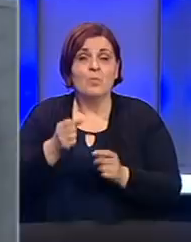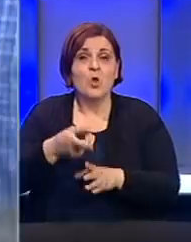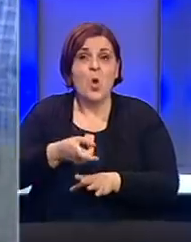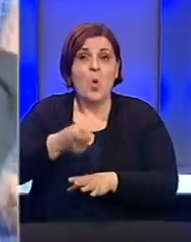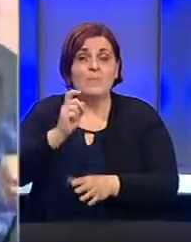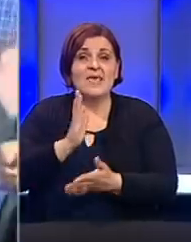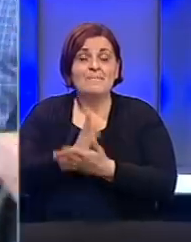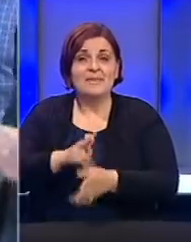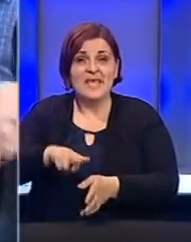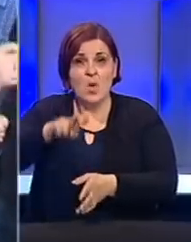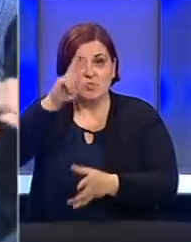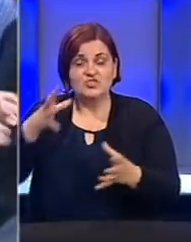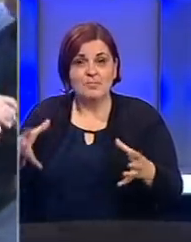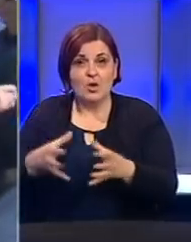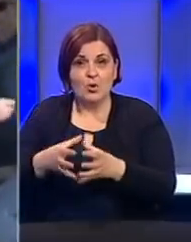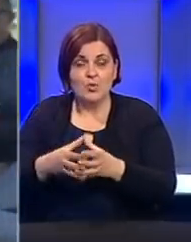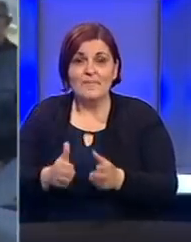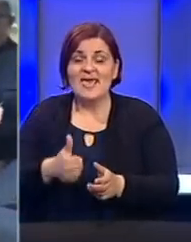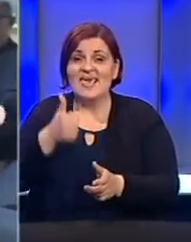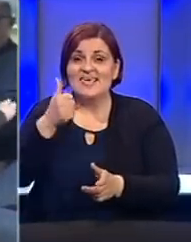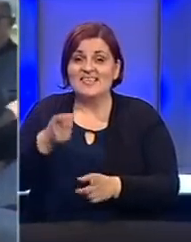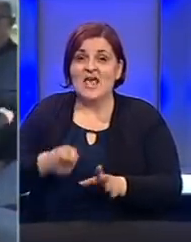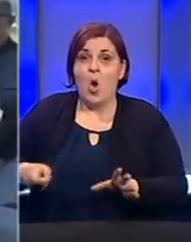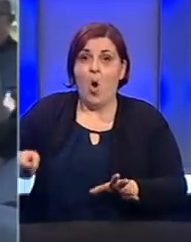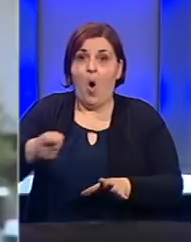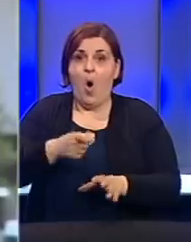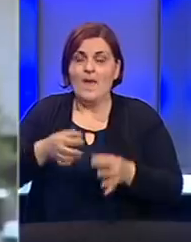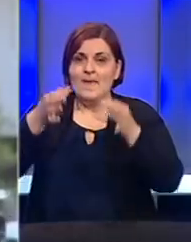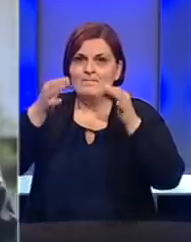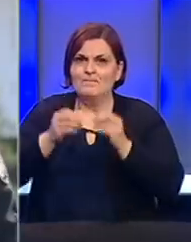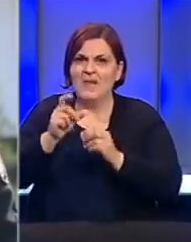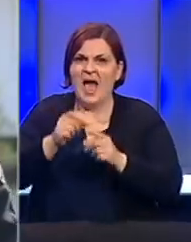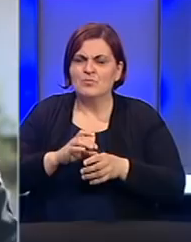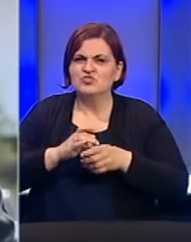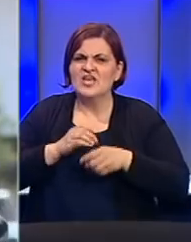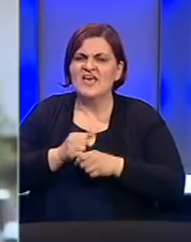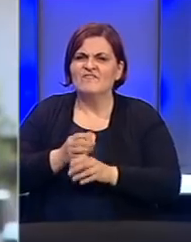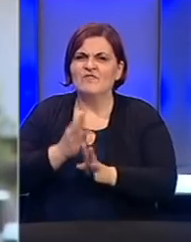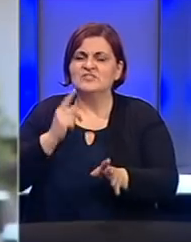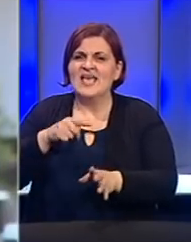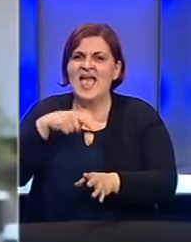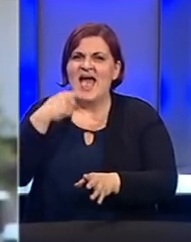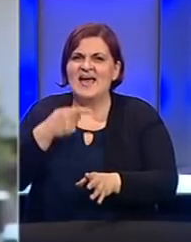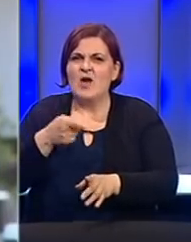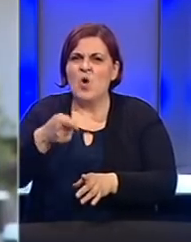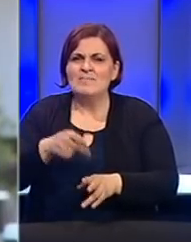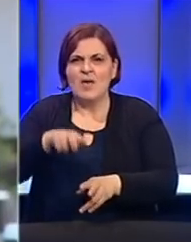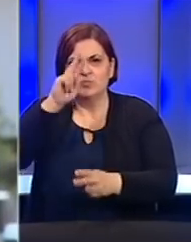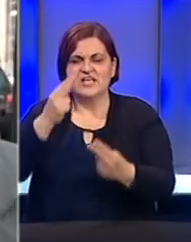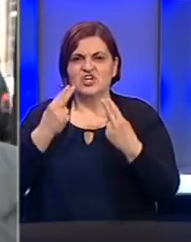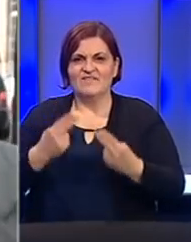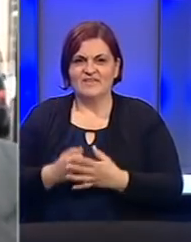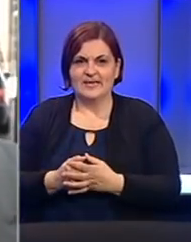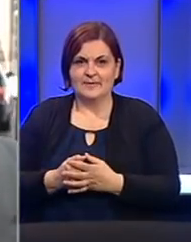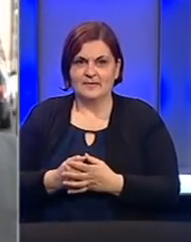ubijenih pripada austraškim formacijama, a jedan od organizatora je počasni Blajburski vod za kojeg tvrde kako baštini ustaške vrijednosti.